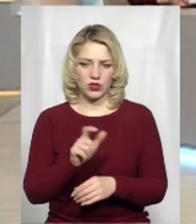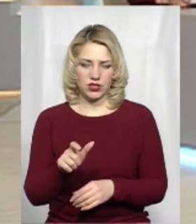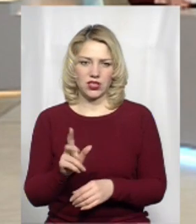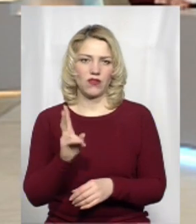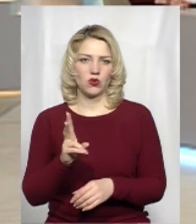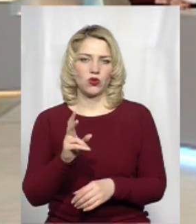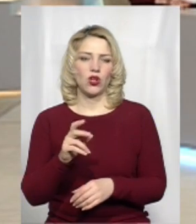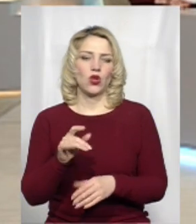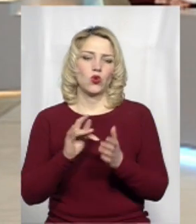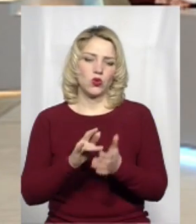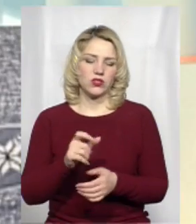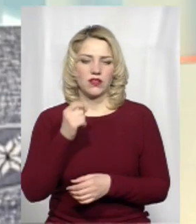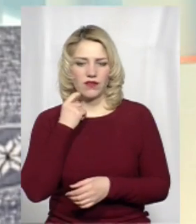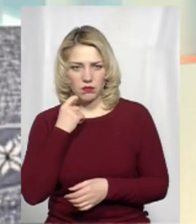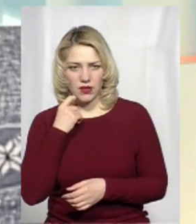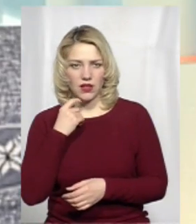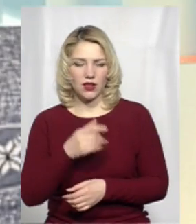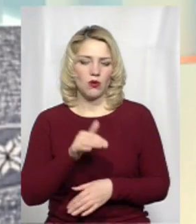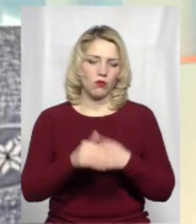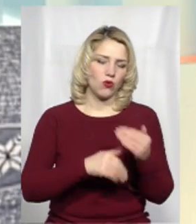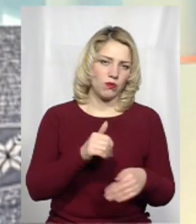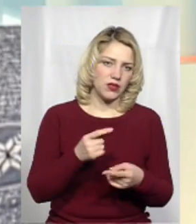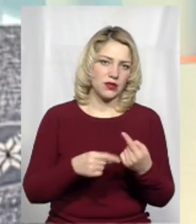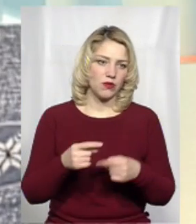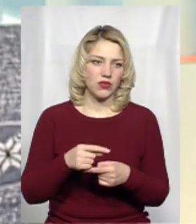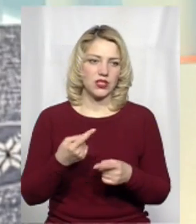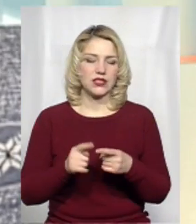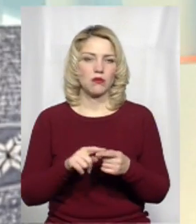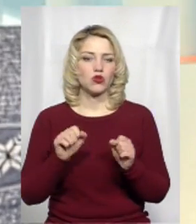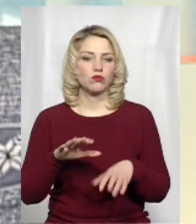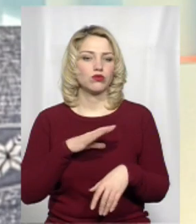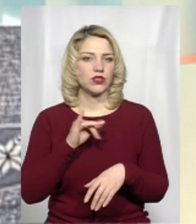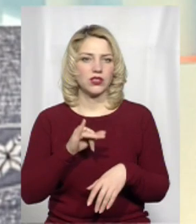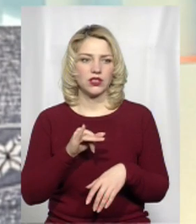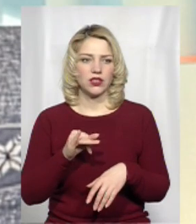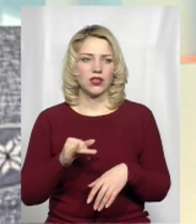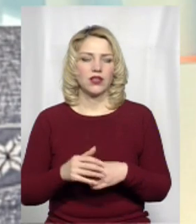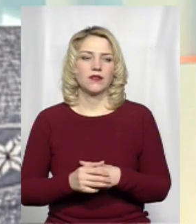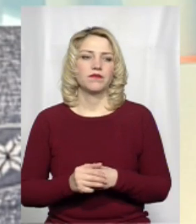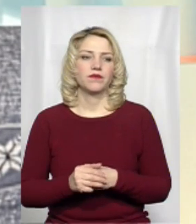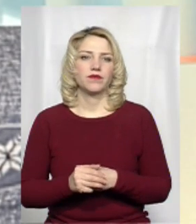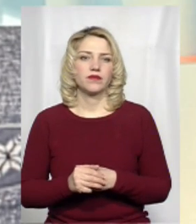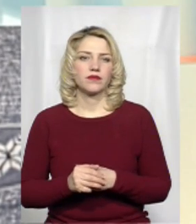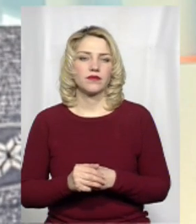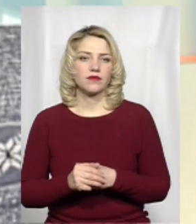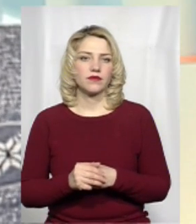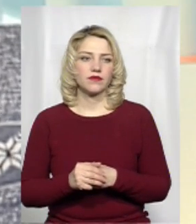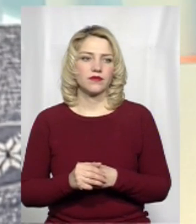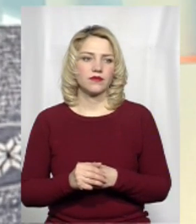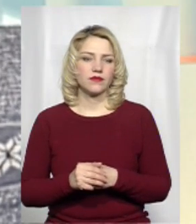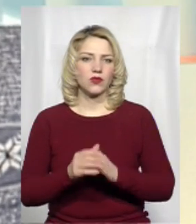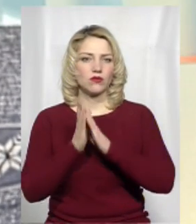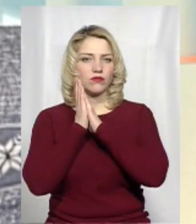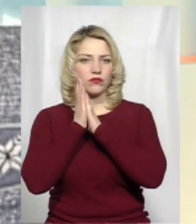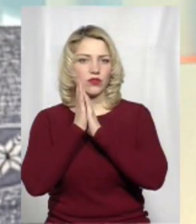випили, покупалися, повернулися, все більше нічого. Насправді це може бути дохід по наших подрахунках від Ніч